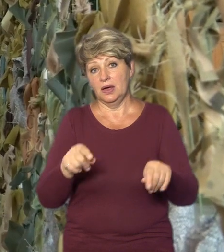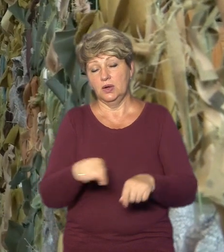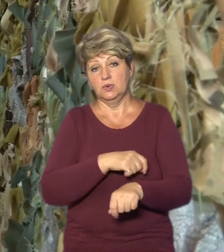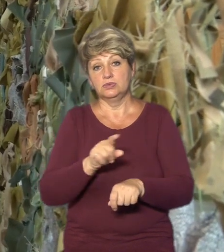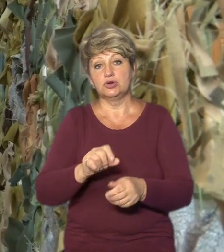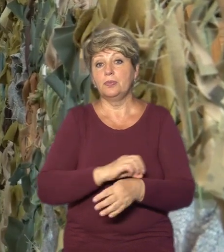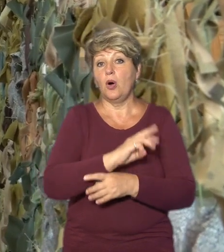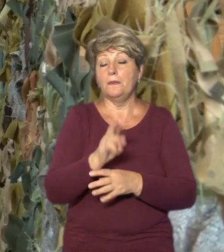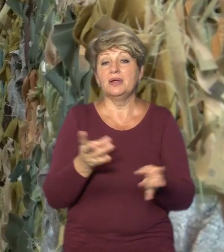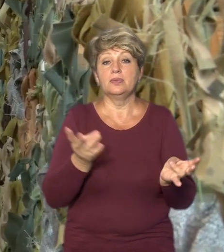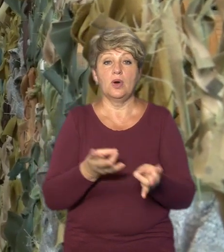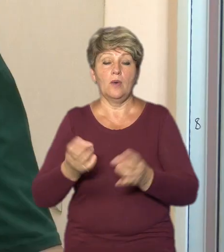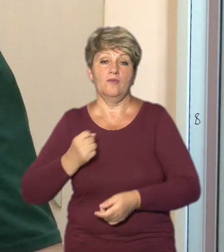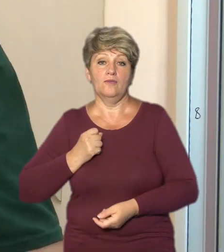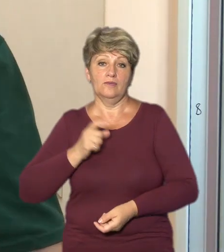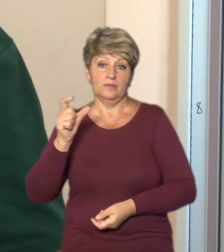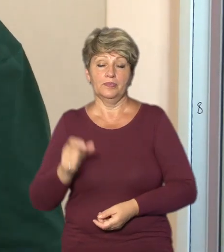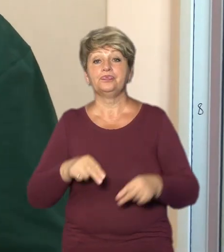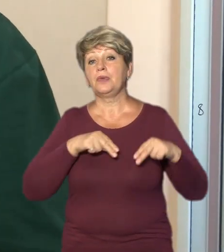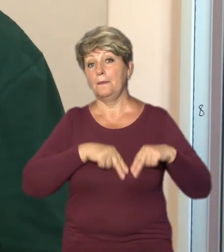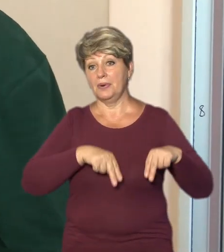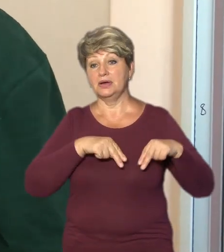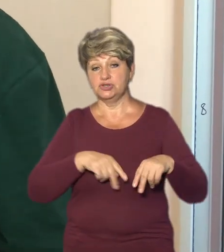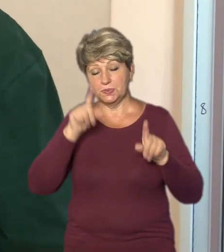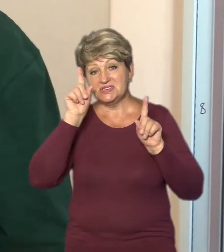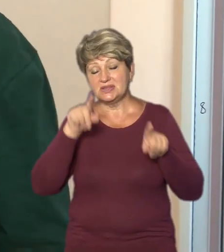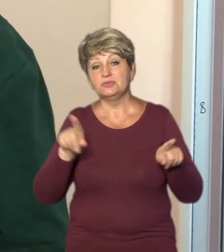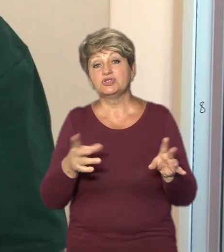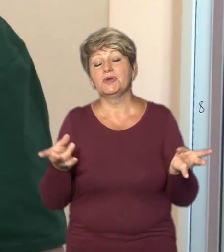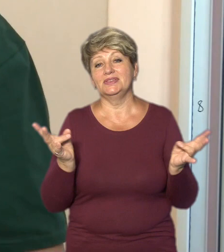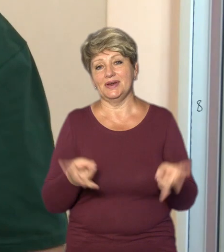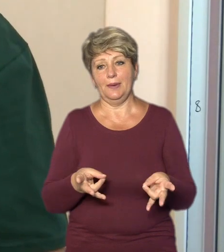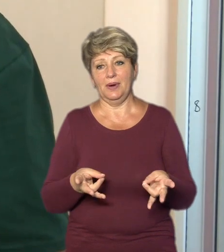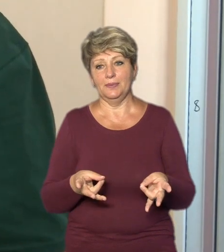забезпечувати потреби військових. Працюємо, тому що знаємо, що треба.